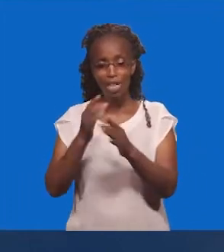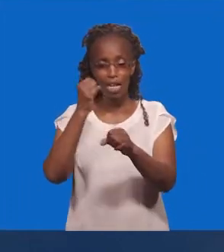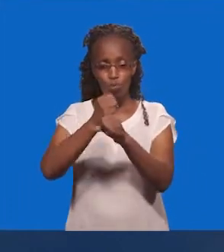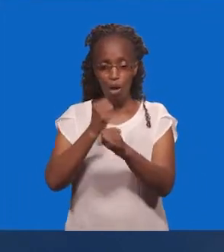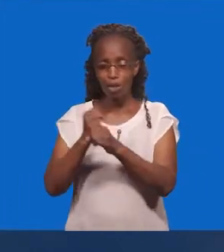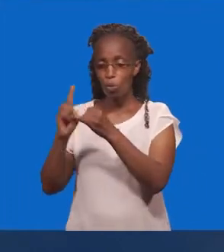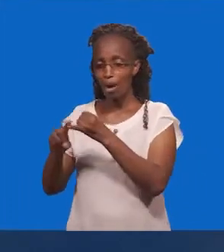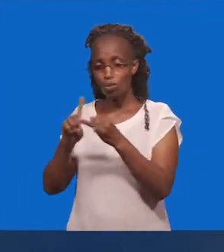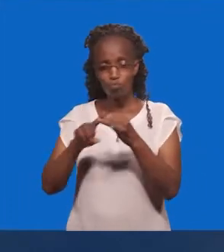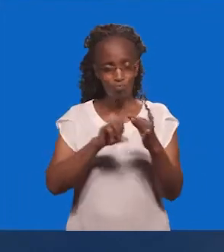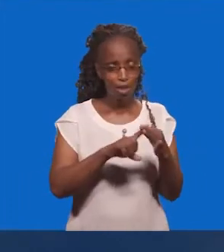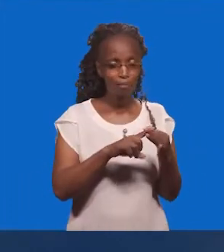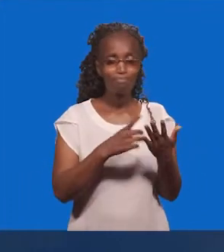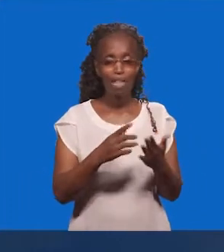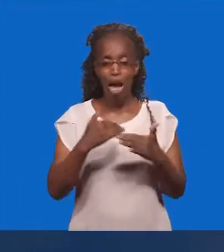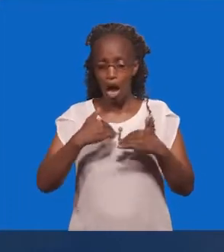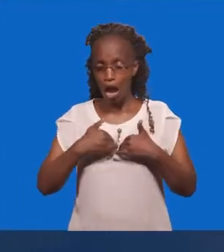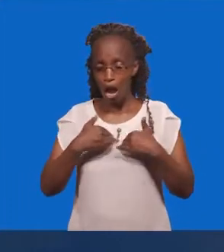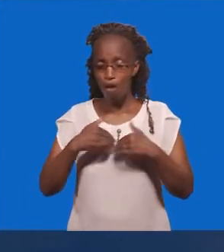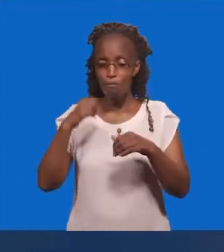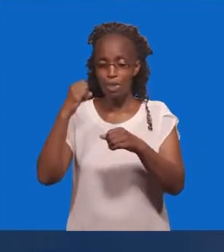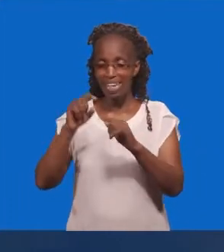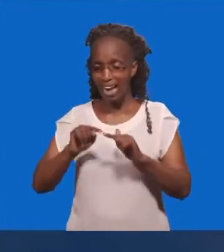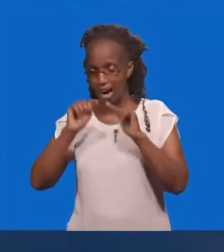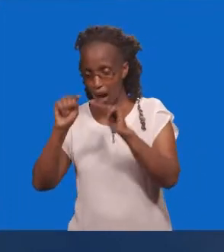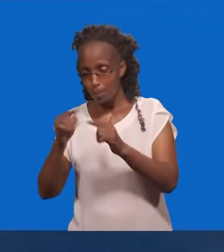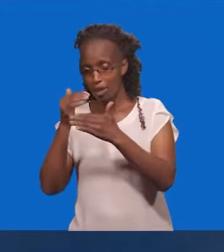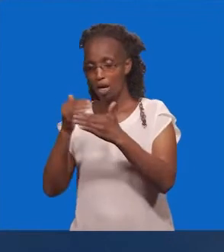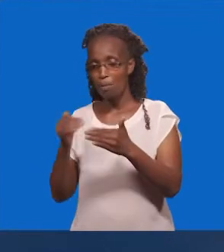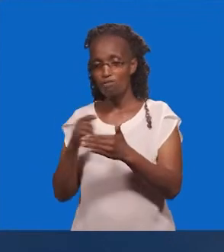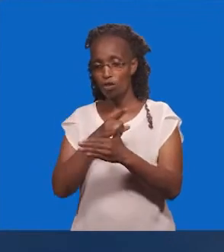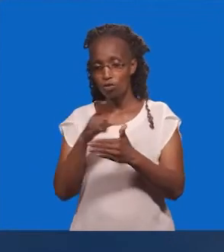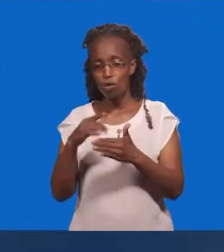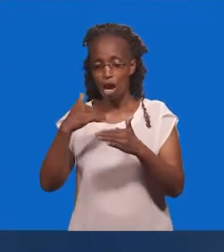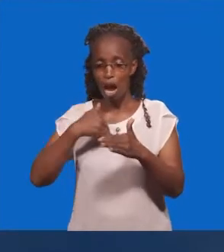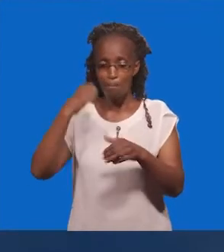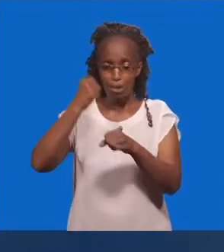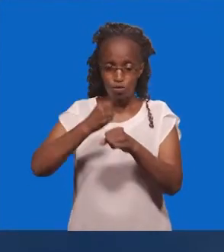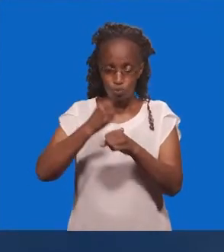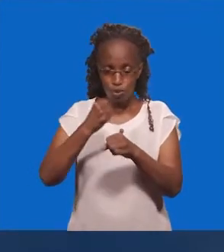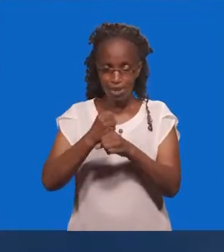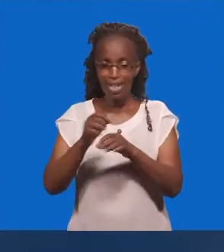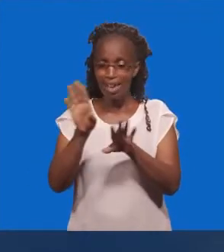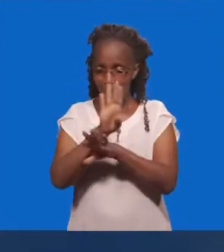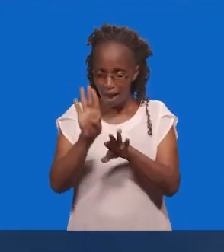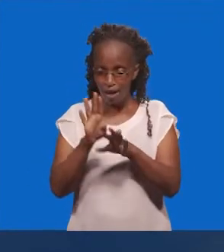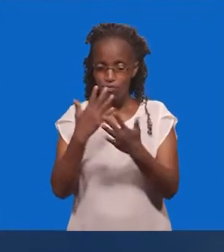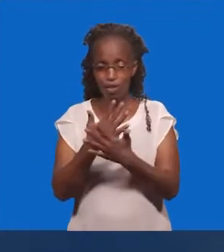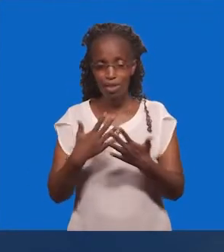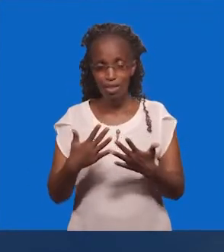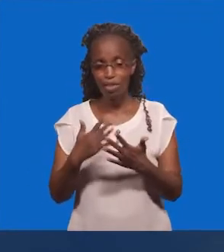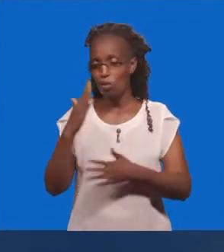Na I Nimekua Nikienenda Mbelezako Nikiwa Hivina Vile Nimekua Nikifanya Kazi Yako Kili Ambaju Wanapata